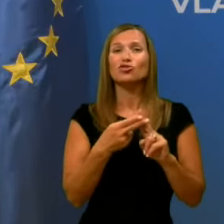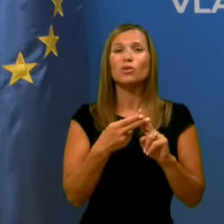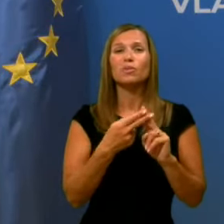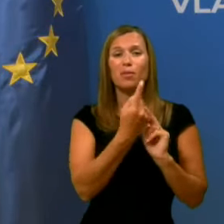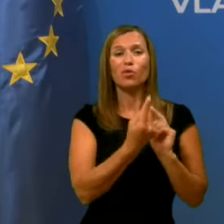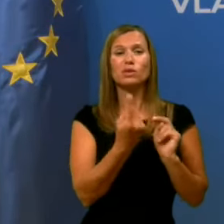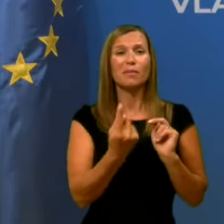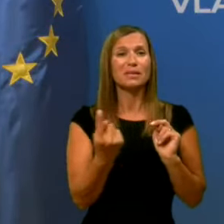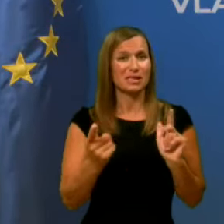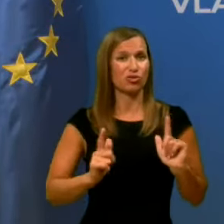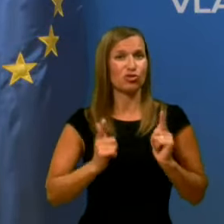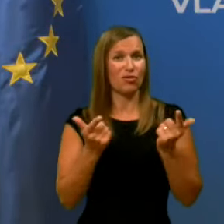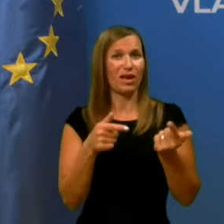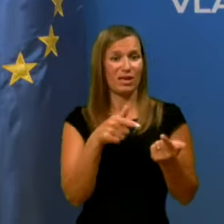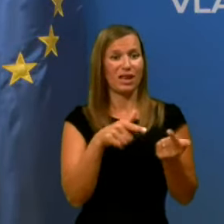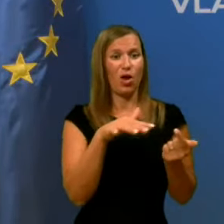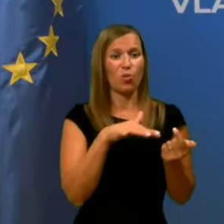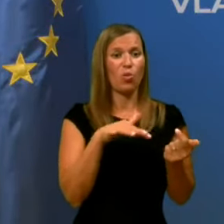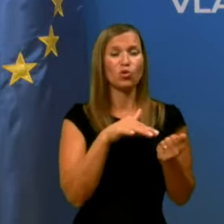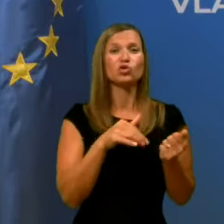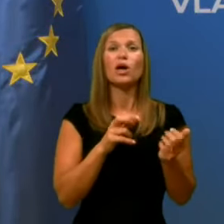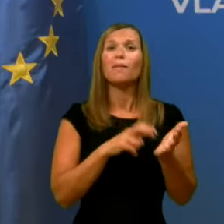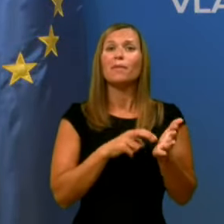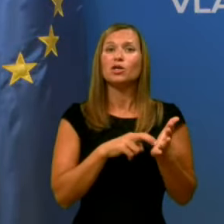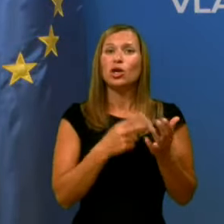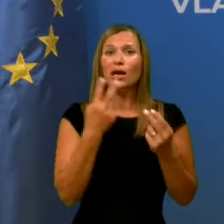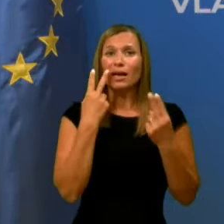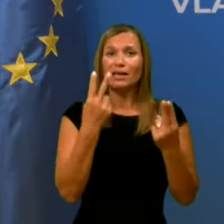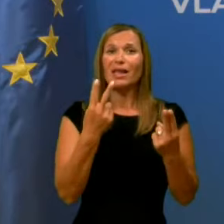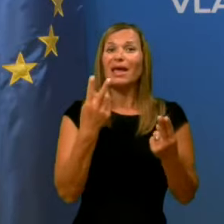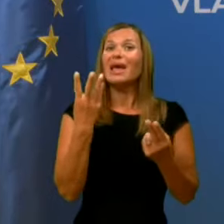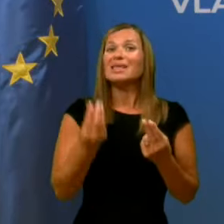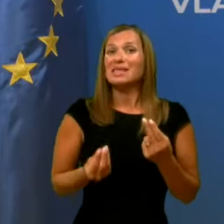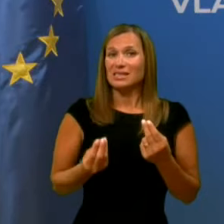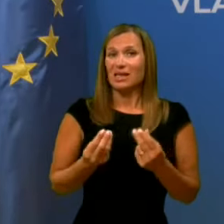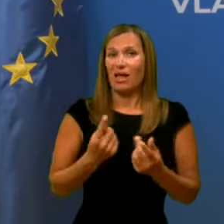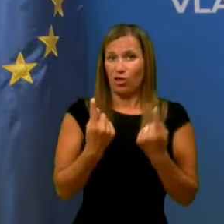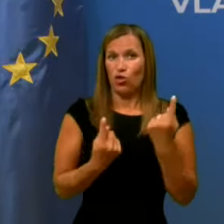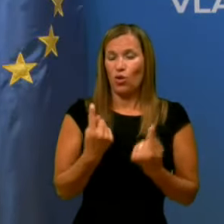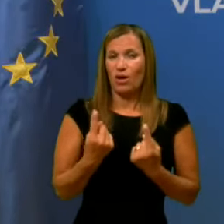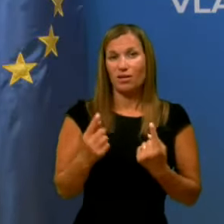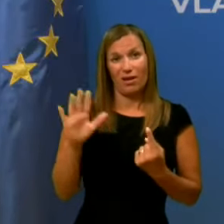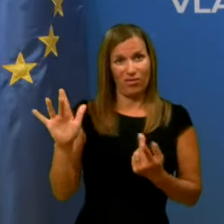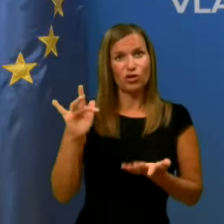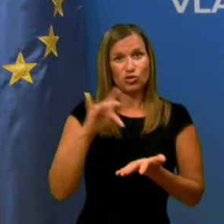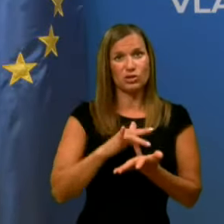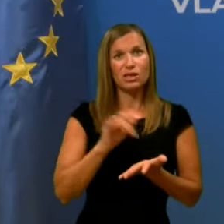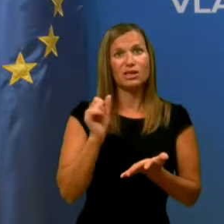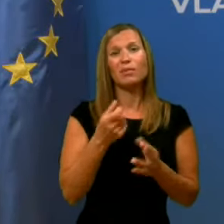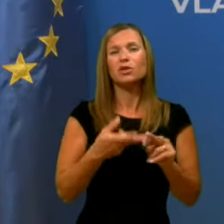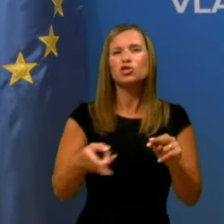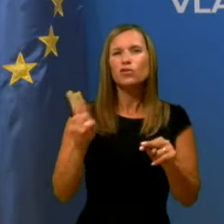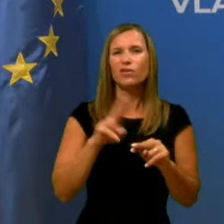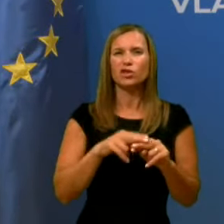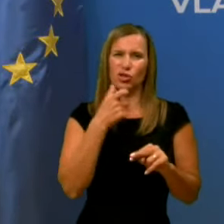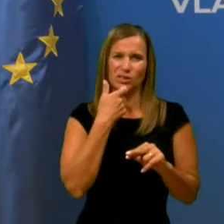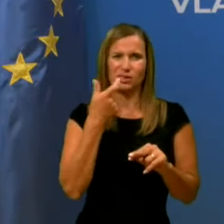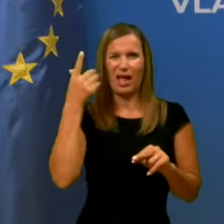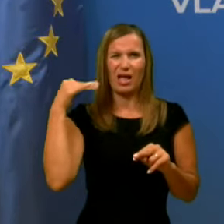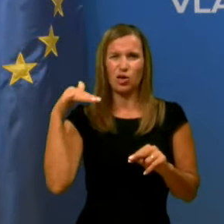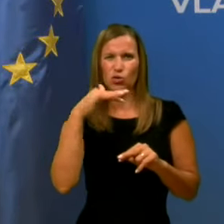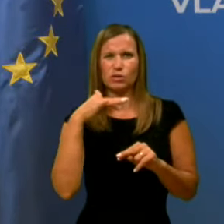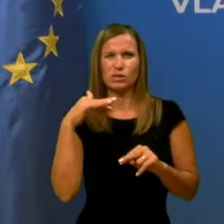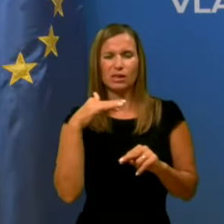območih? In pa še, kar se tiče jesenskega dogajanja, vaš cilj je, da bi čim več starostnikov ogroženih